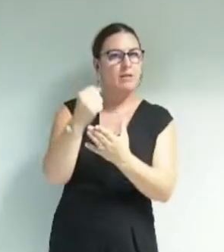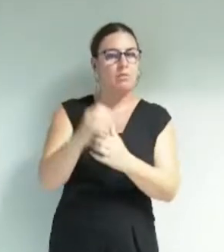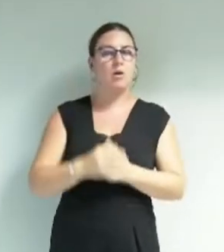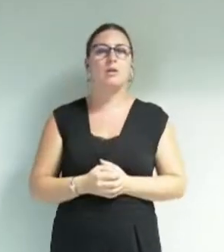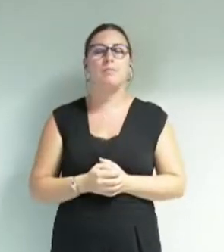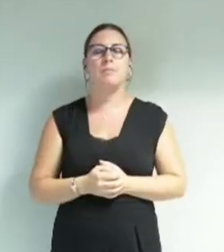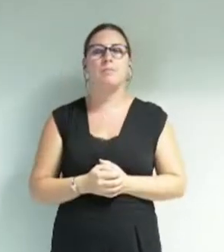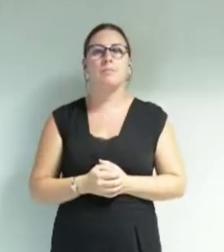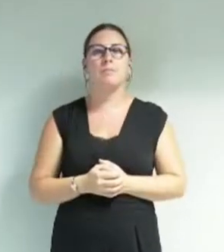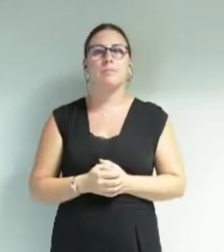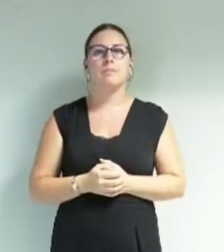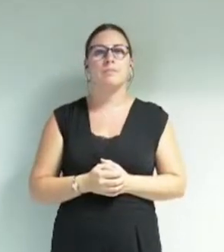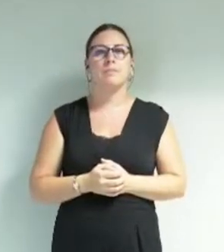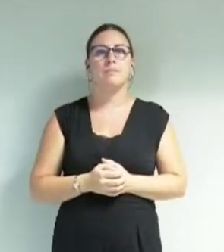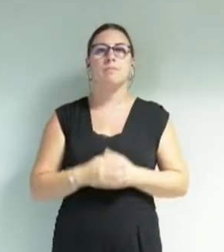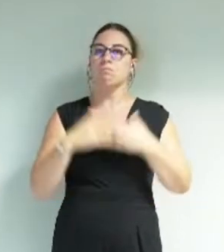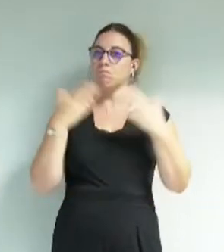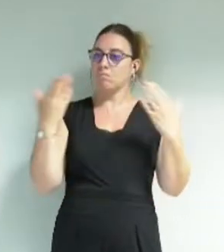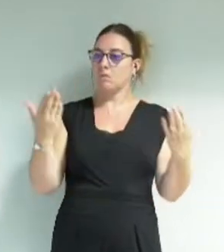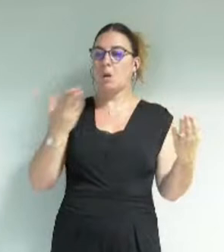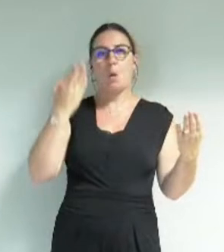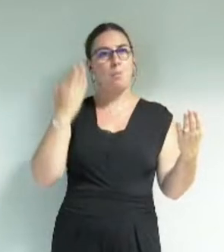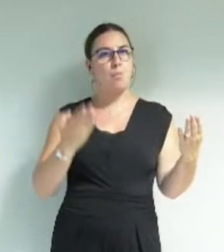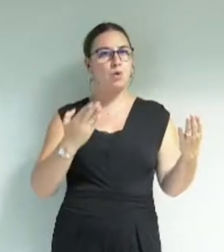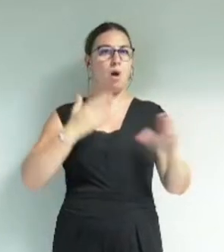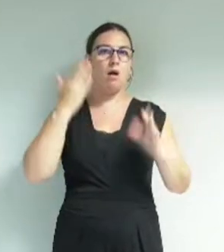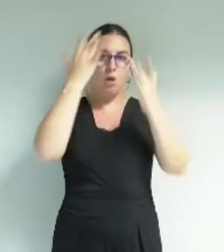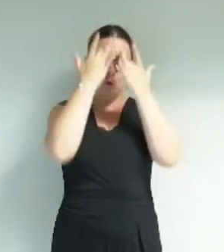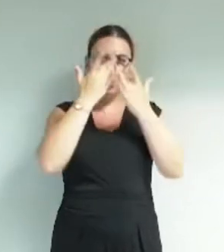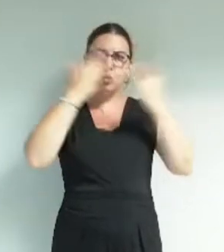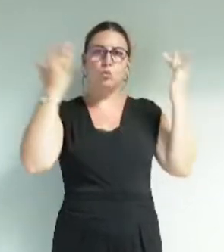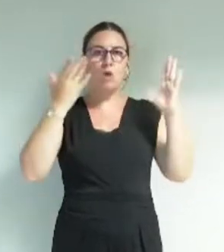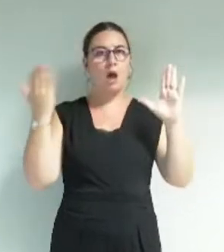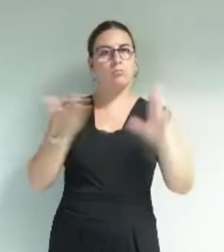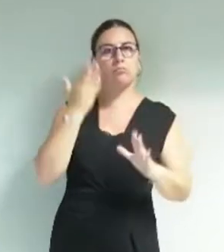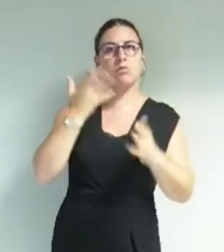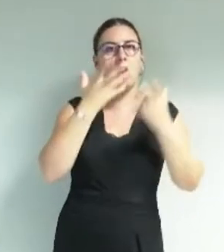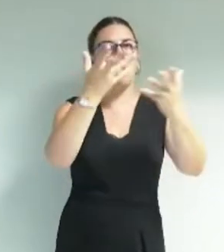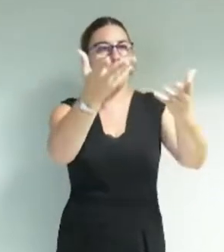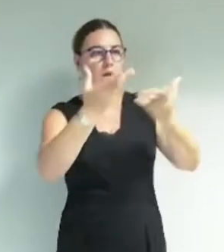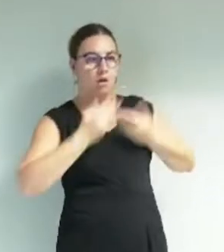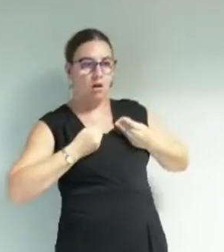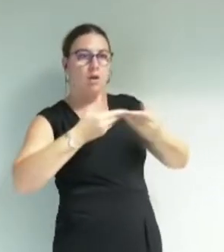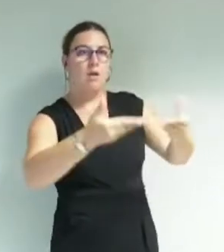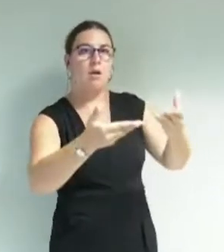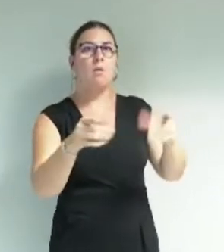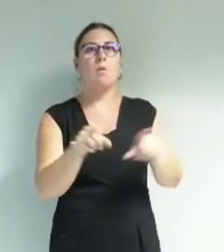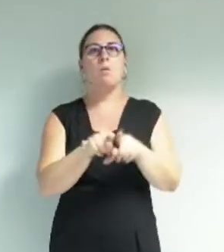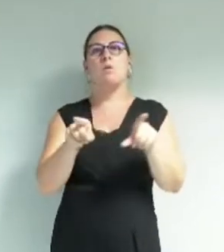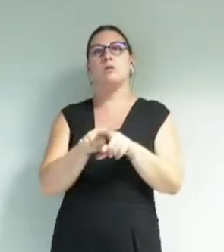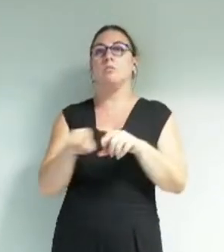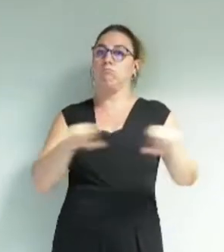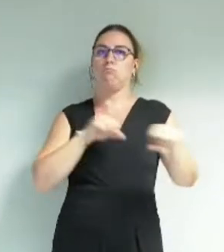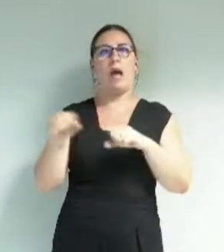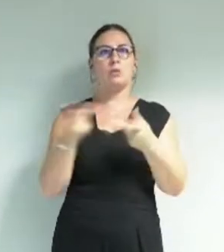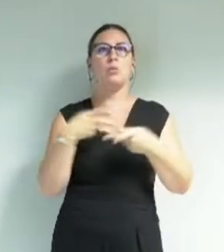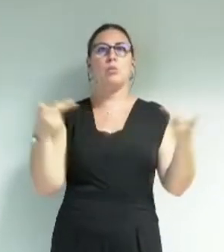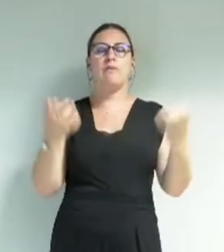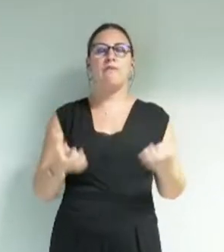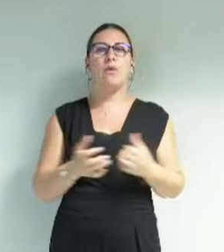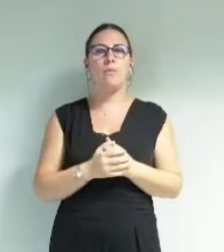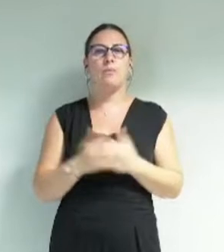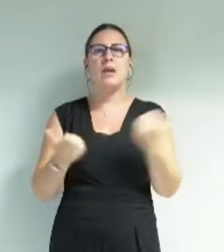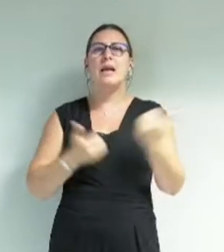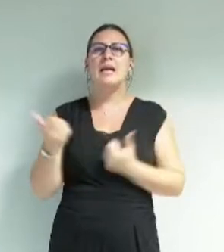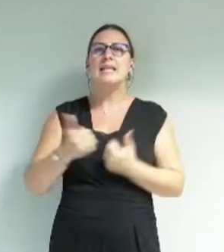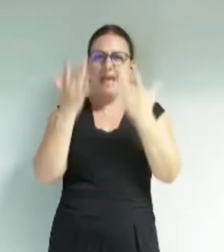Être hôte, à la fois invitée et invitante, telle est l'ambition de notre action publique. Le service public